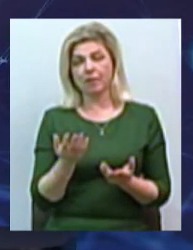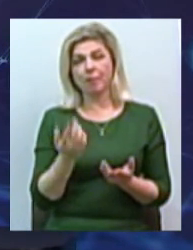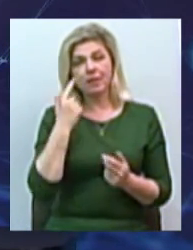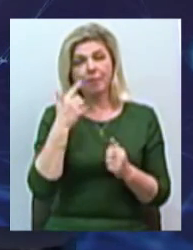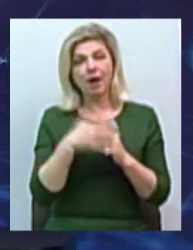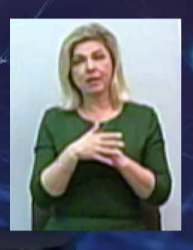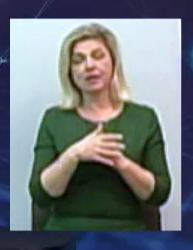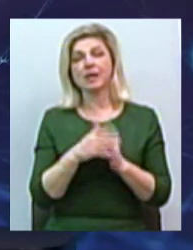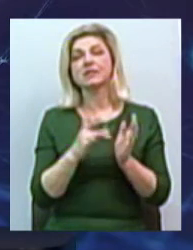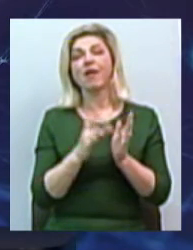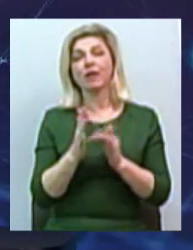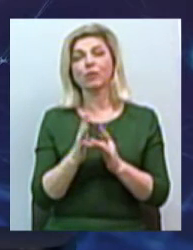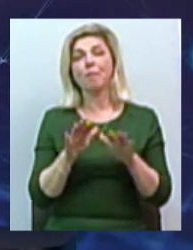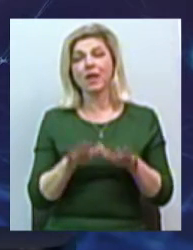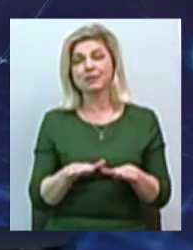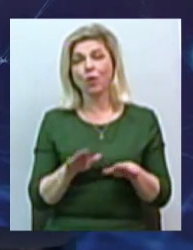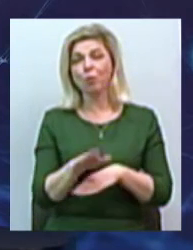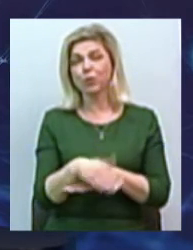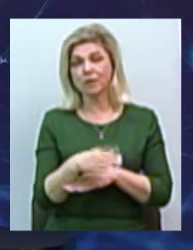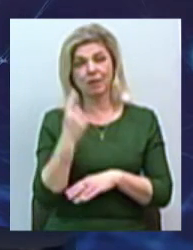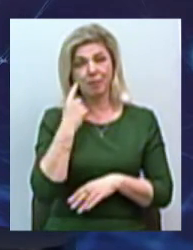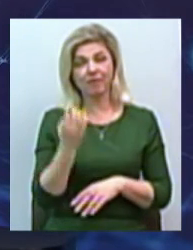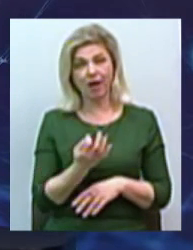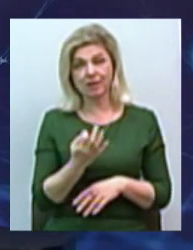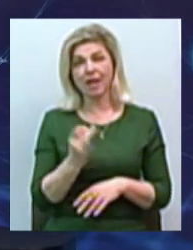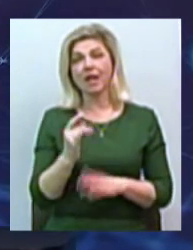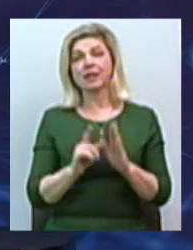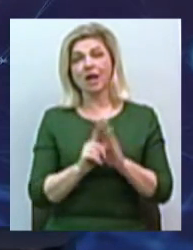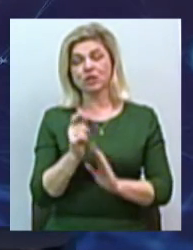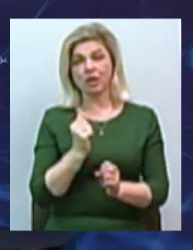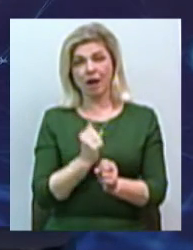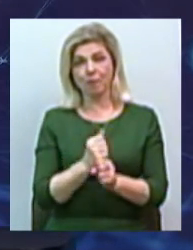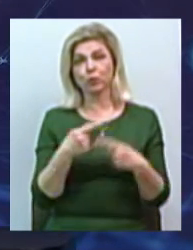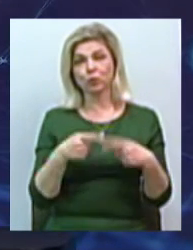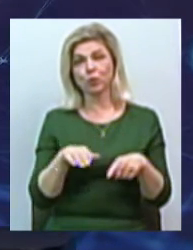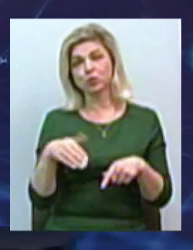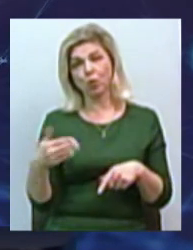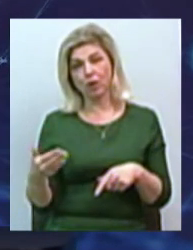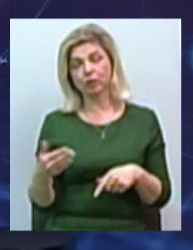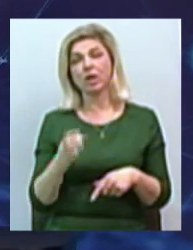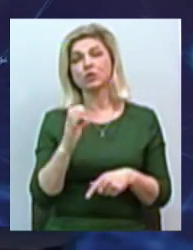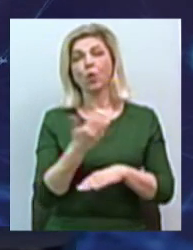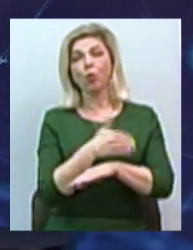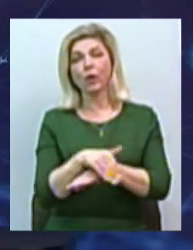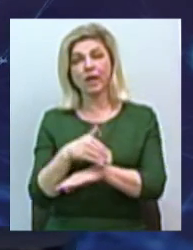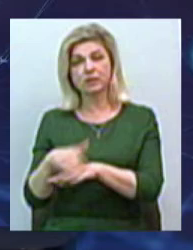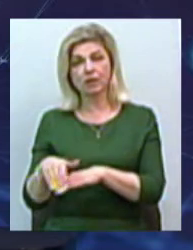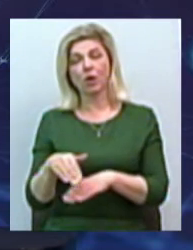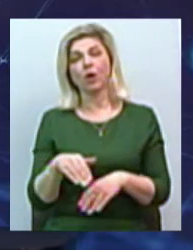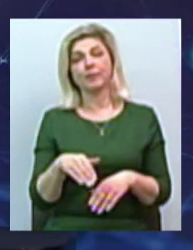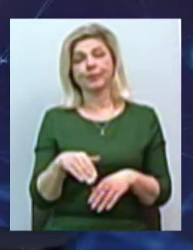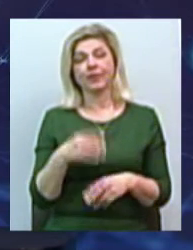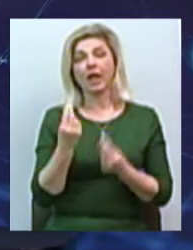святое місто пусто не буває. І тоді почалася робота в другу сторону, тоді з уліц ушли ці